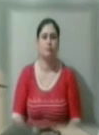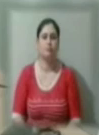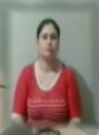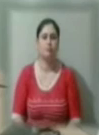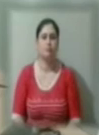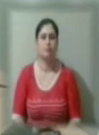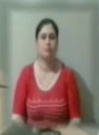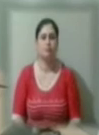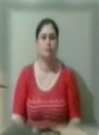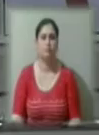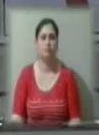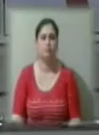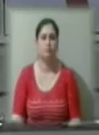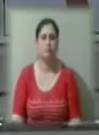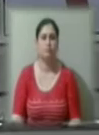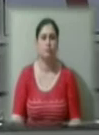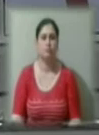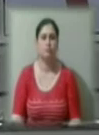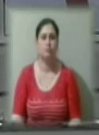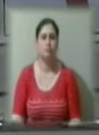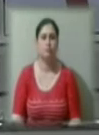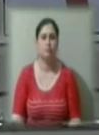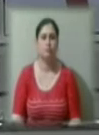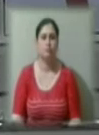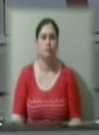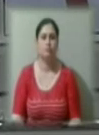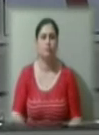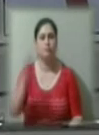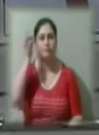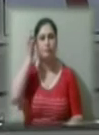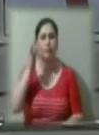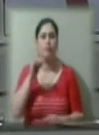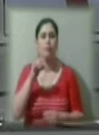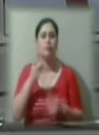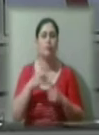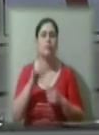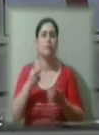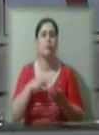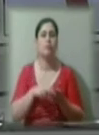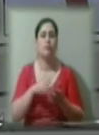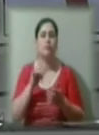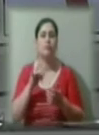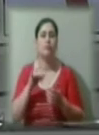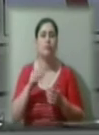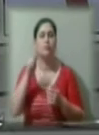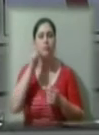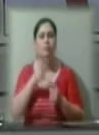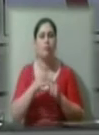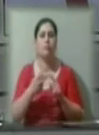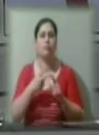Суспільному, Херсон. Нагадаємо, відповідно до постанови Верховної Ради України від 2 лютого 2016